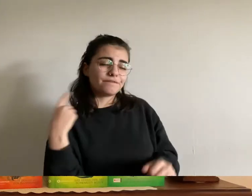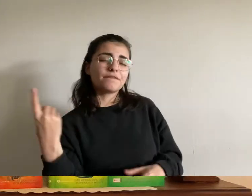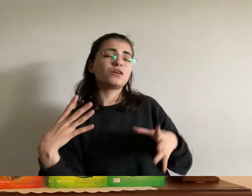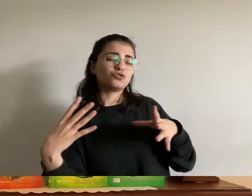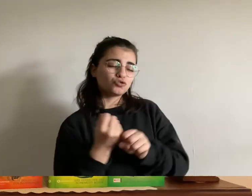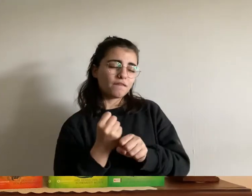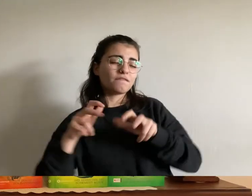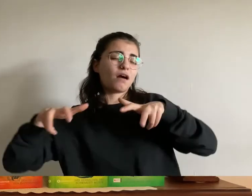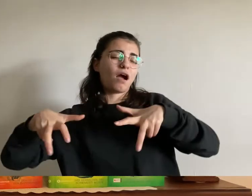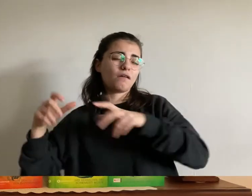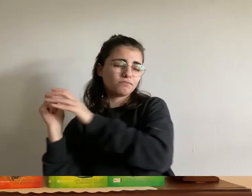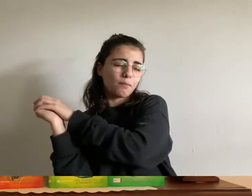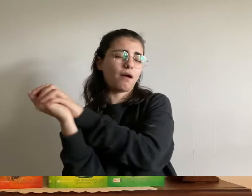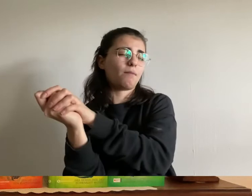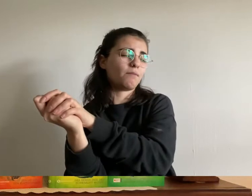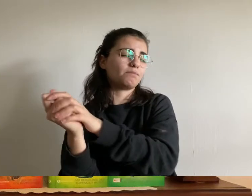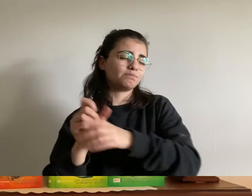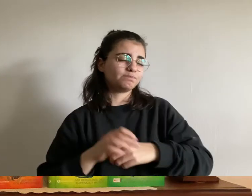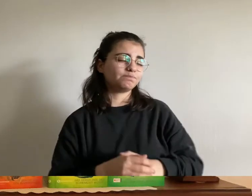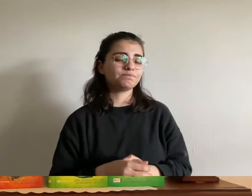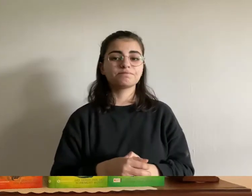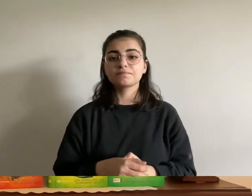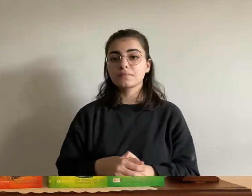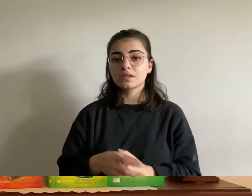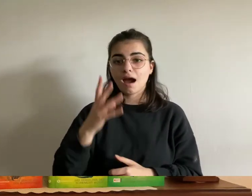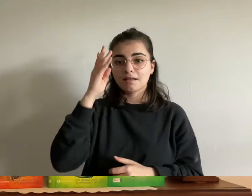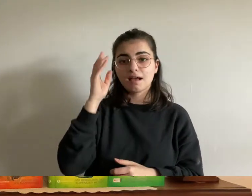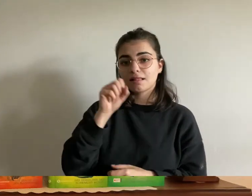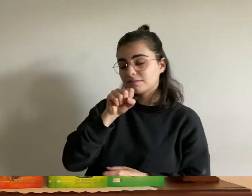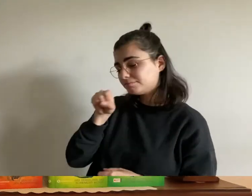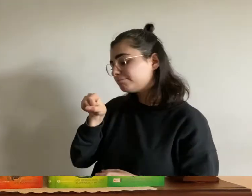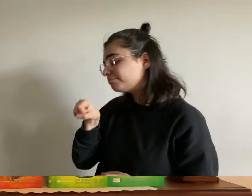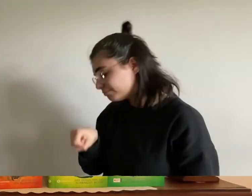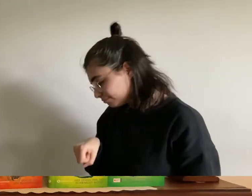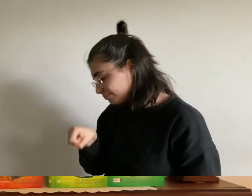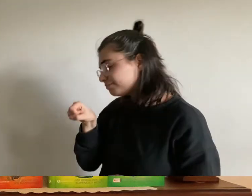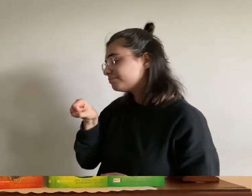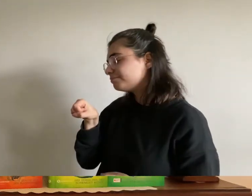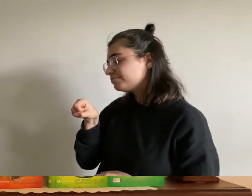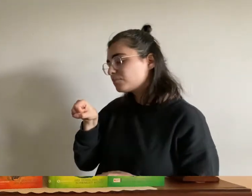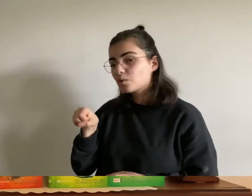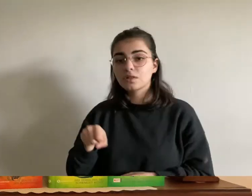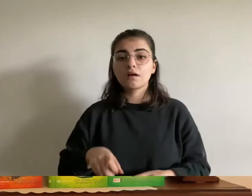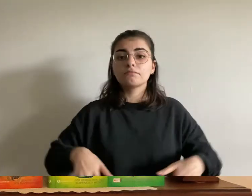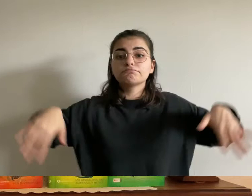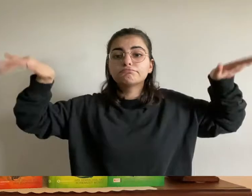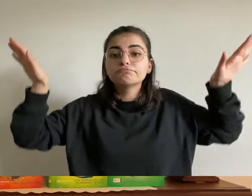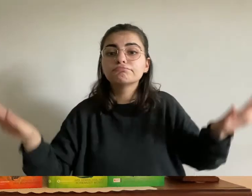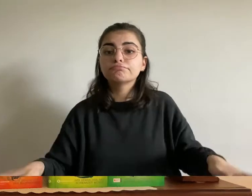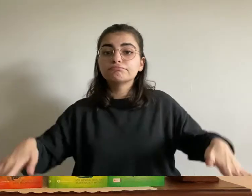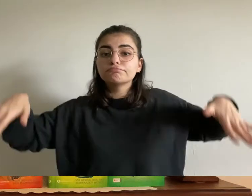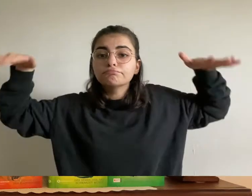kopf ein wenig und schnaubte noch ein letztes mal dann schwang sie sich wieder in die luft und verschwand über den gipfeln des berges